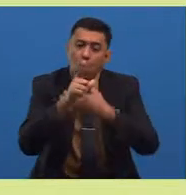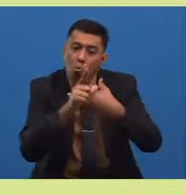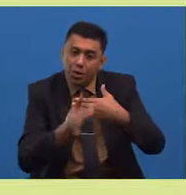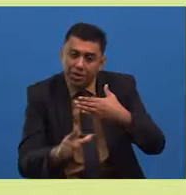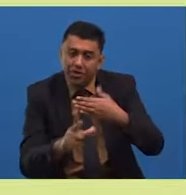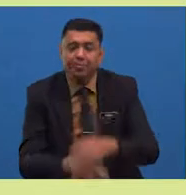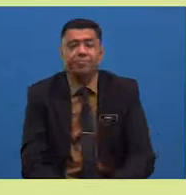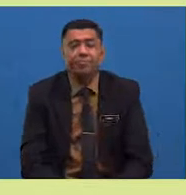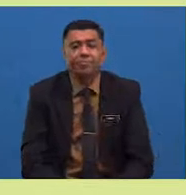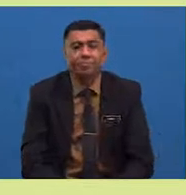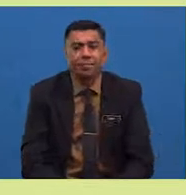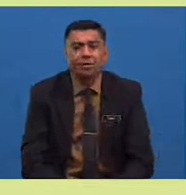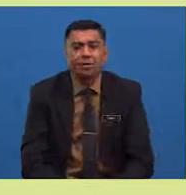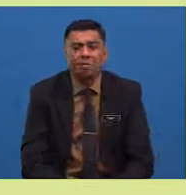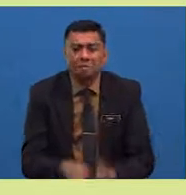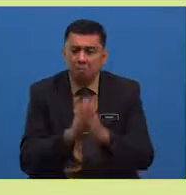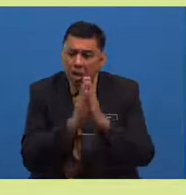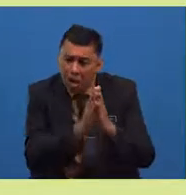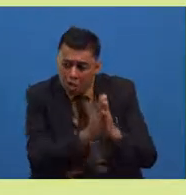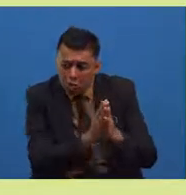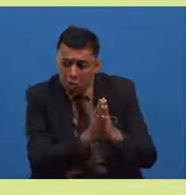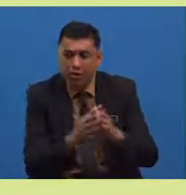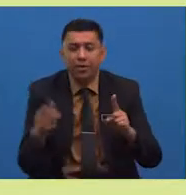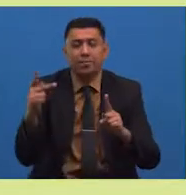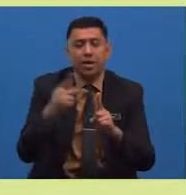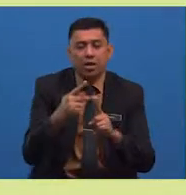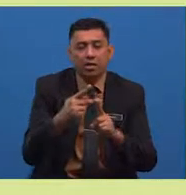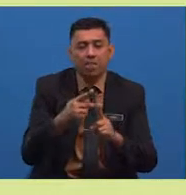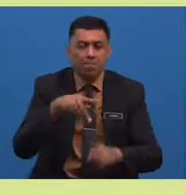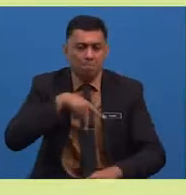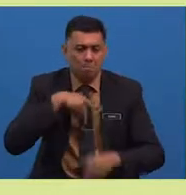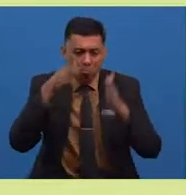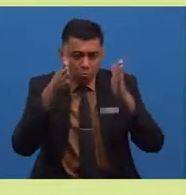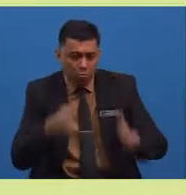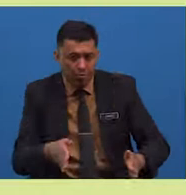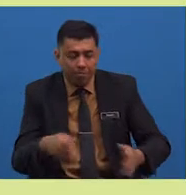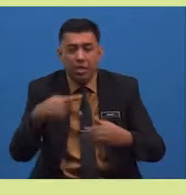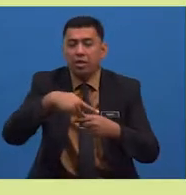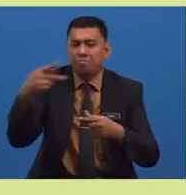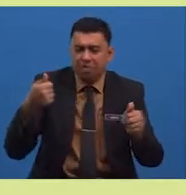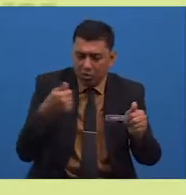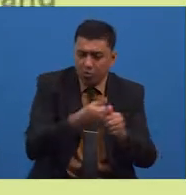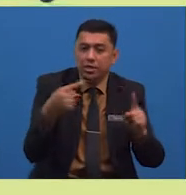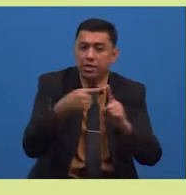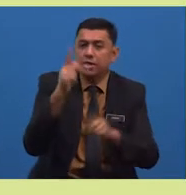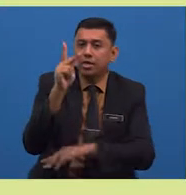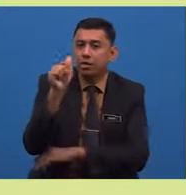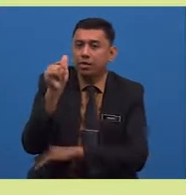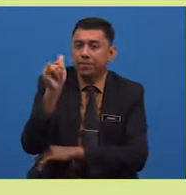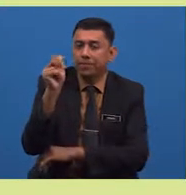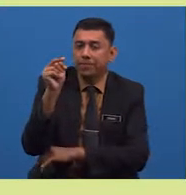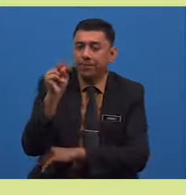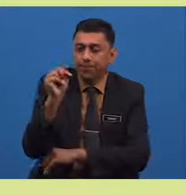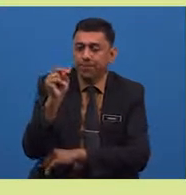Si bongsu merayu kepada empunyanya padi untuk mengikutnya kekayangan. Si bongsu